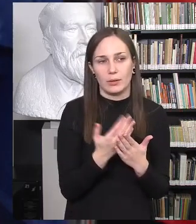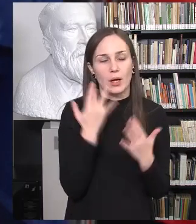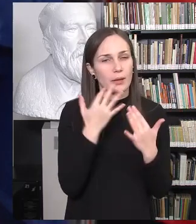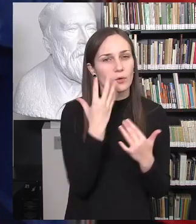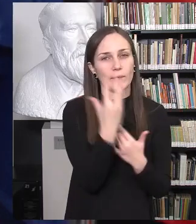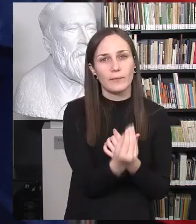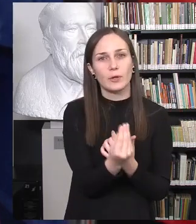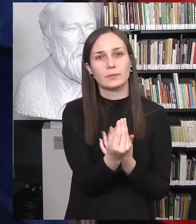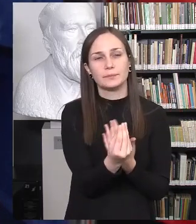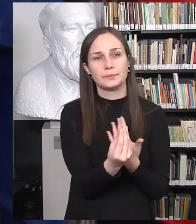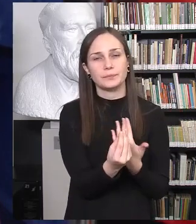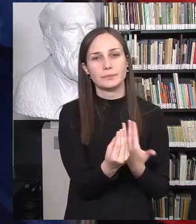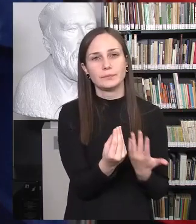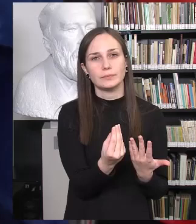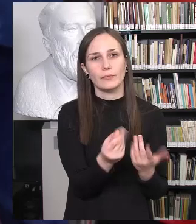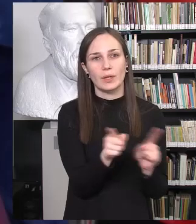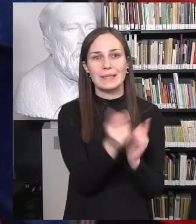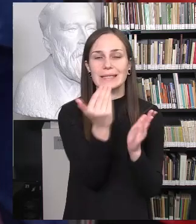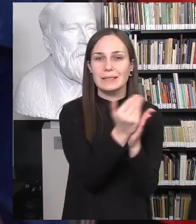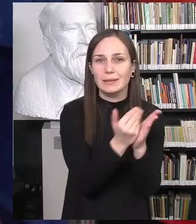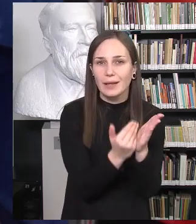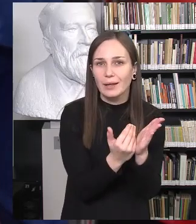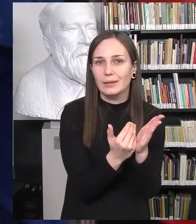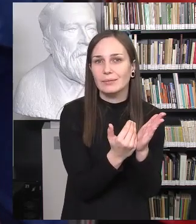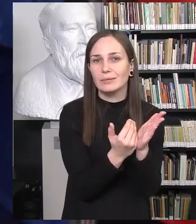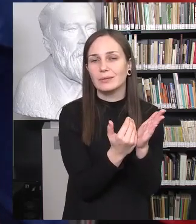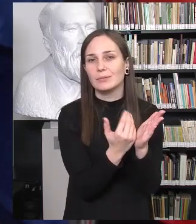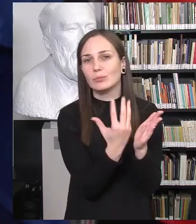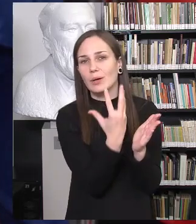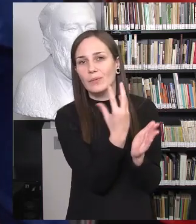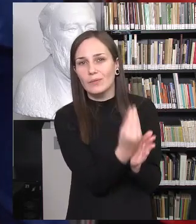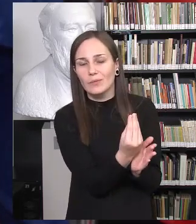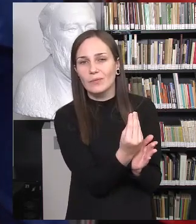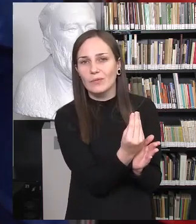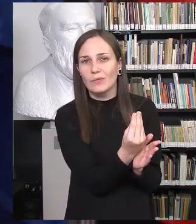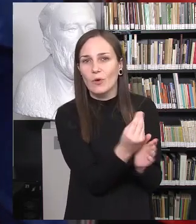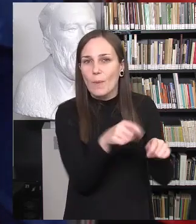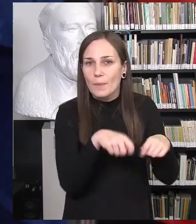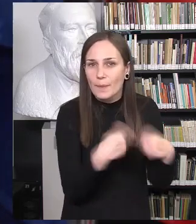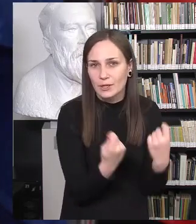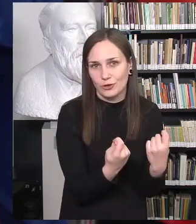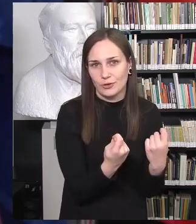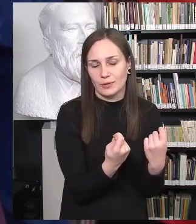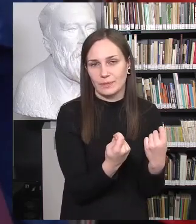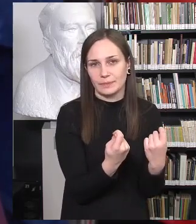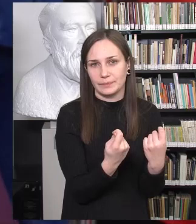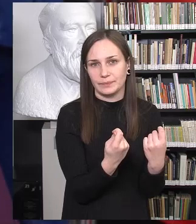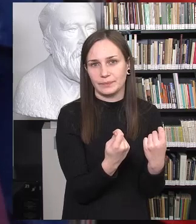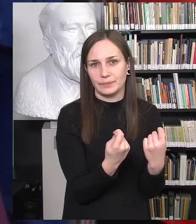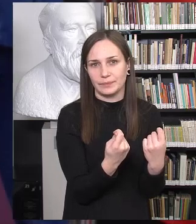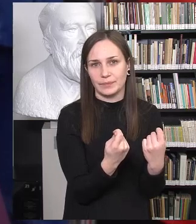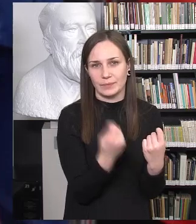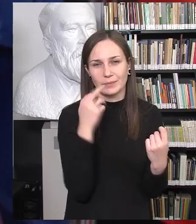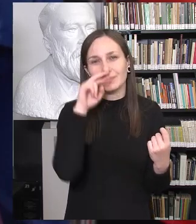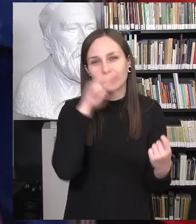yra jau įstatymo pažeidimas, klaidingai